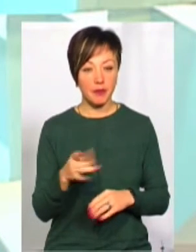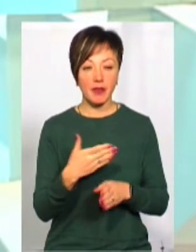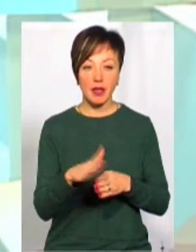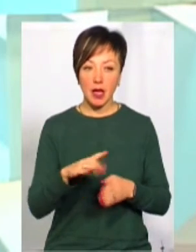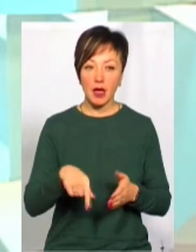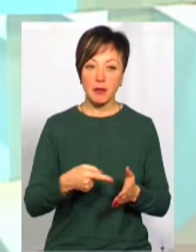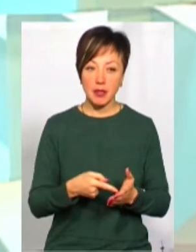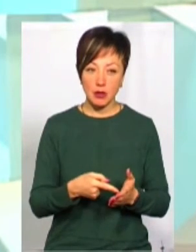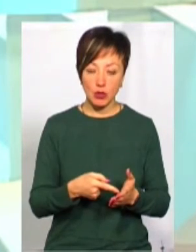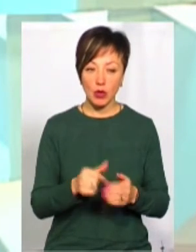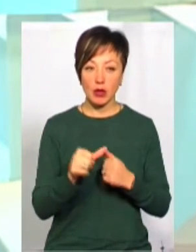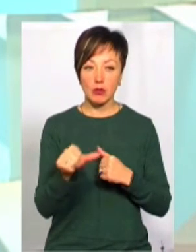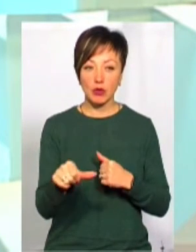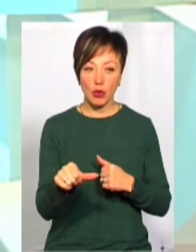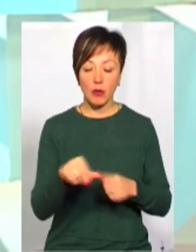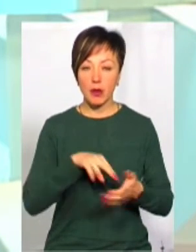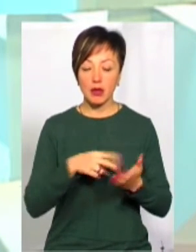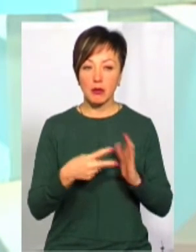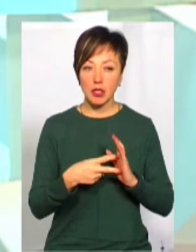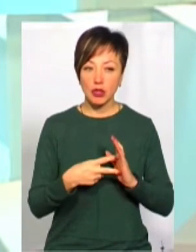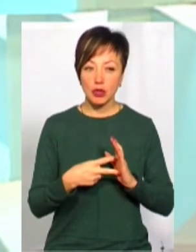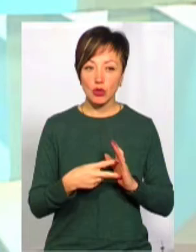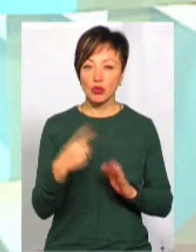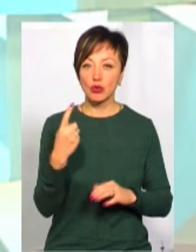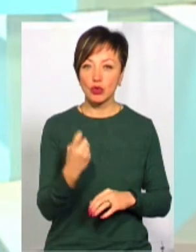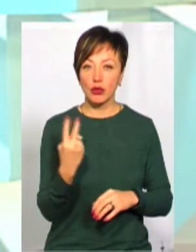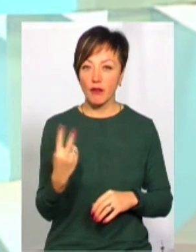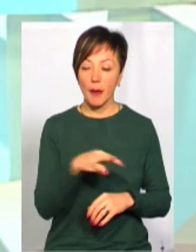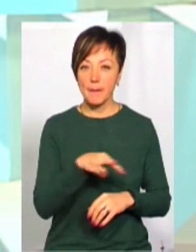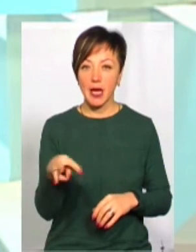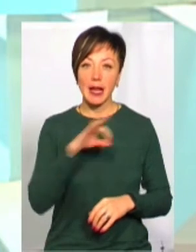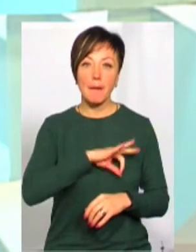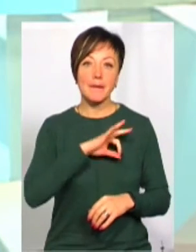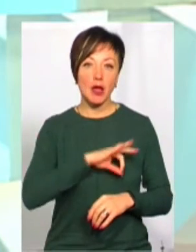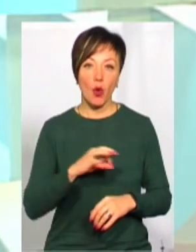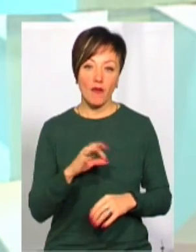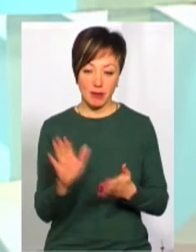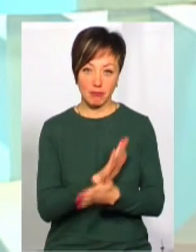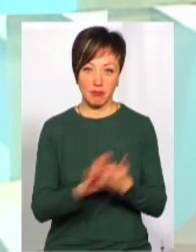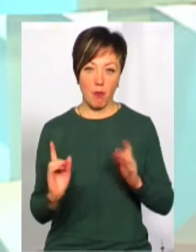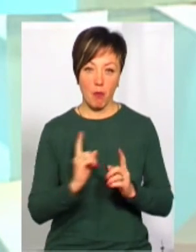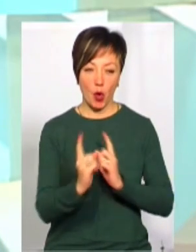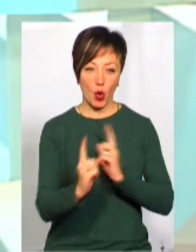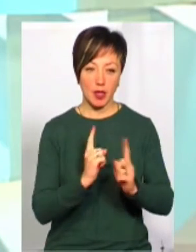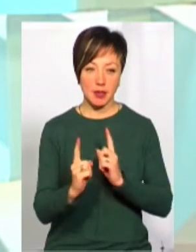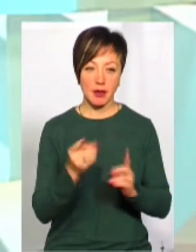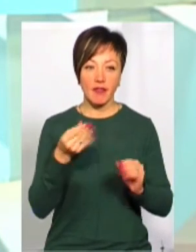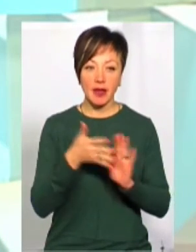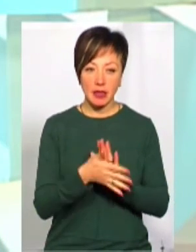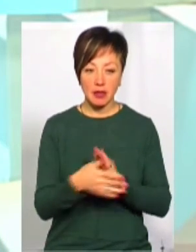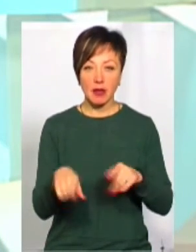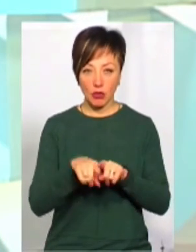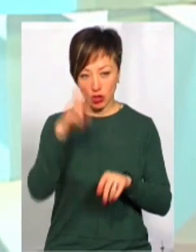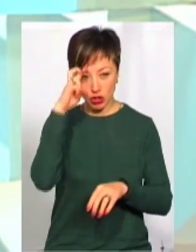яке виділяє місто. Крім цього, передбачено 102 мільйона гривень на пільговий проїзд і ці витрати раніше